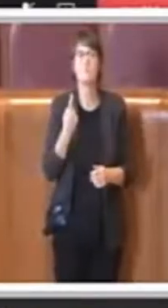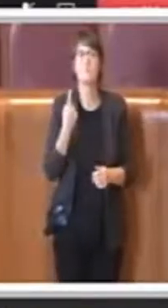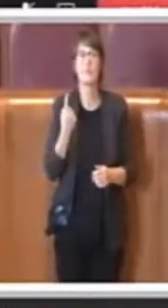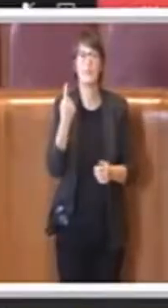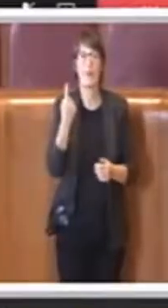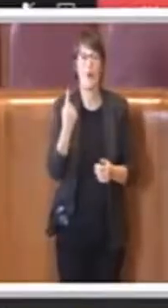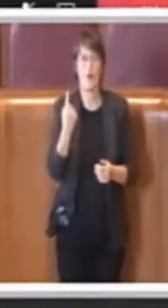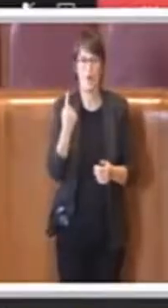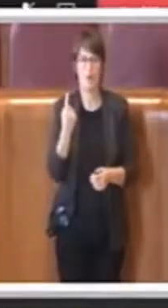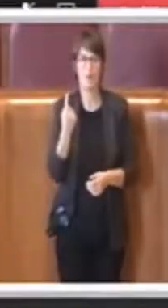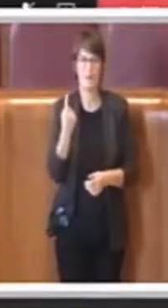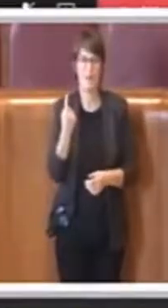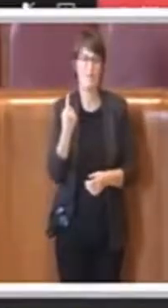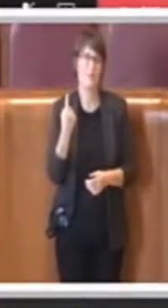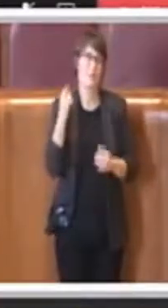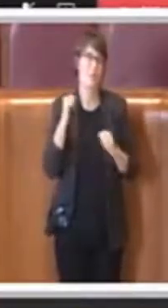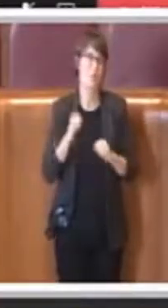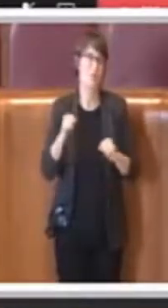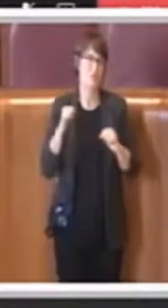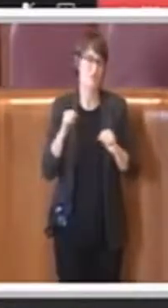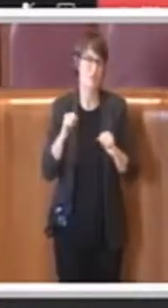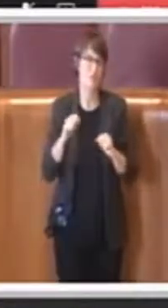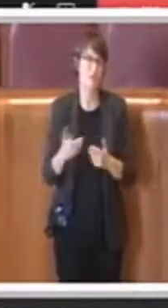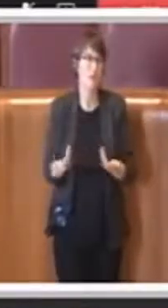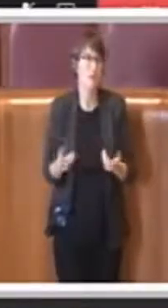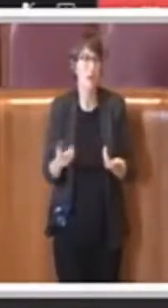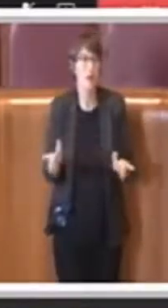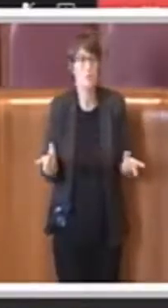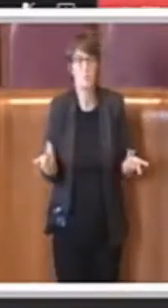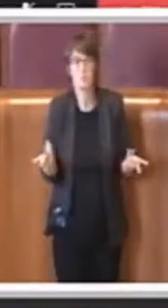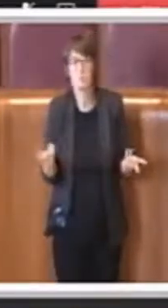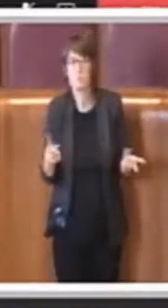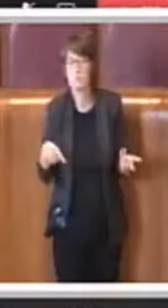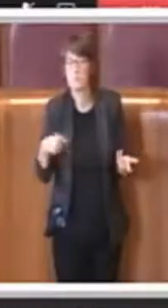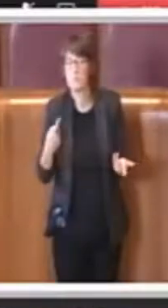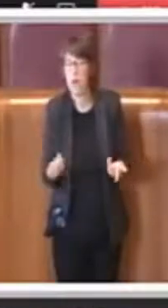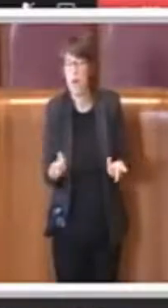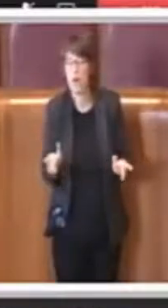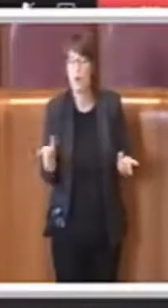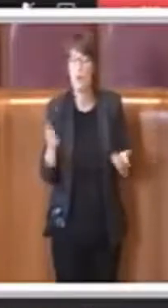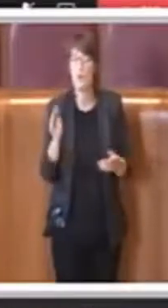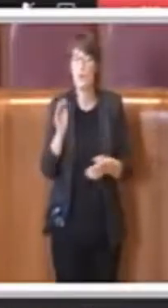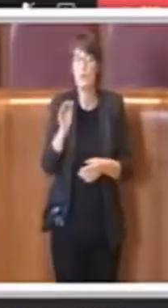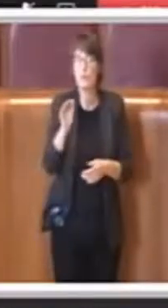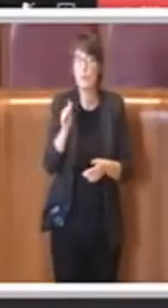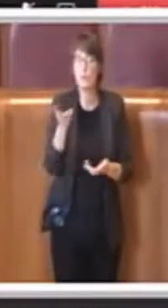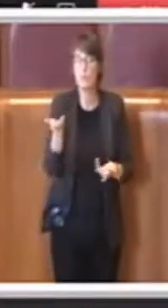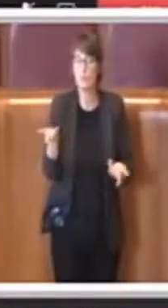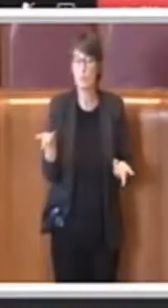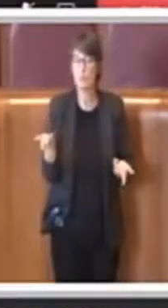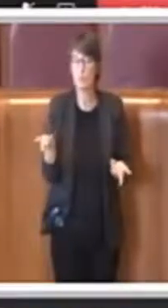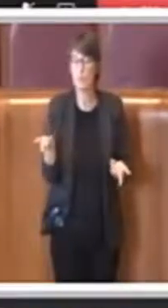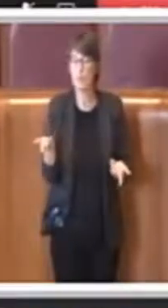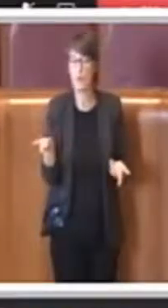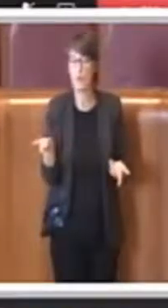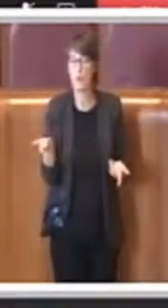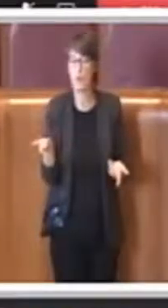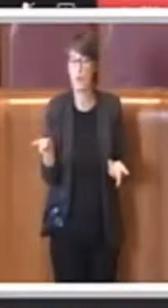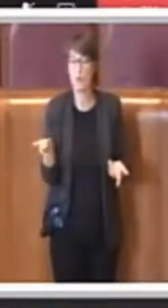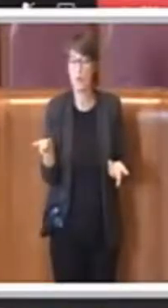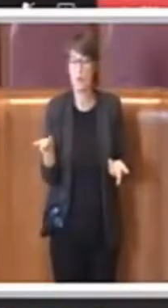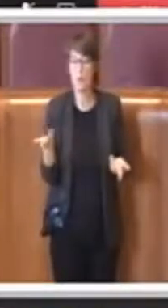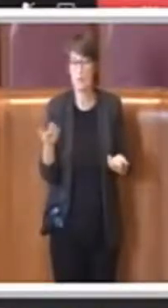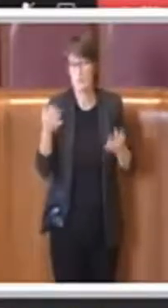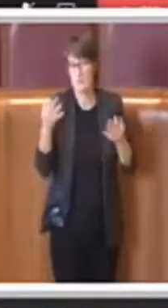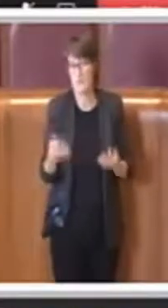ma ciò non esclude che nel futuro si possa certamente, un istituto che potrà essere